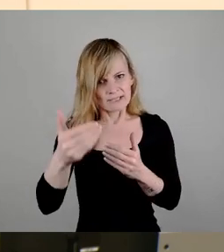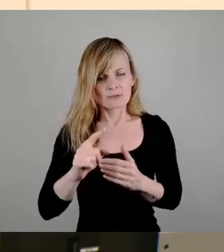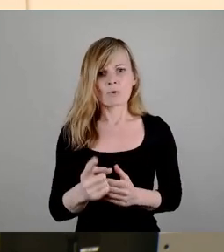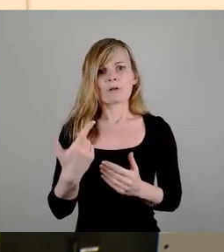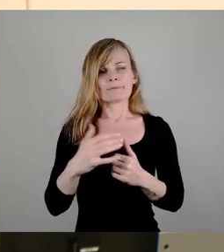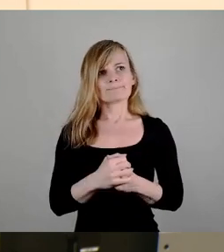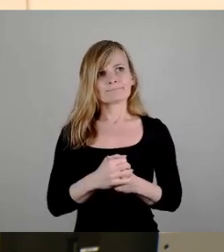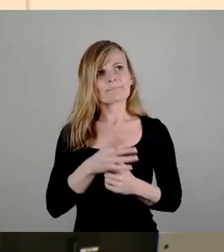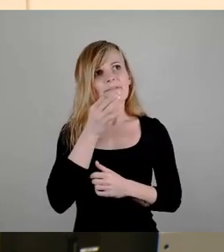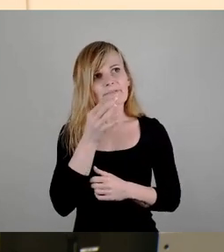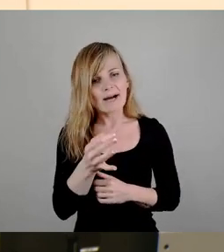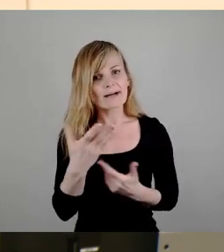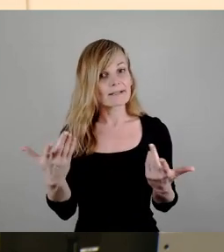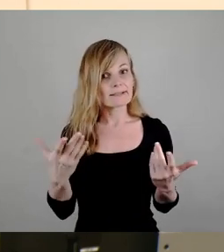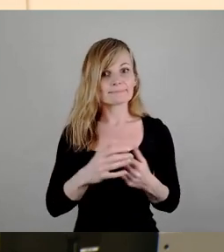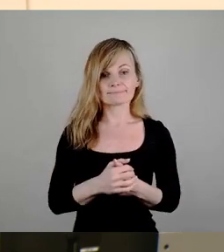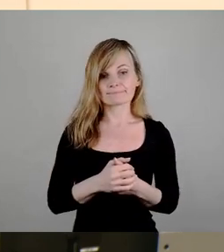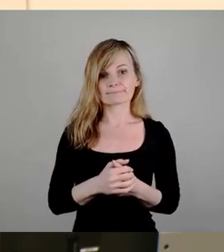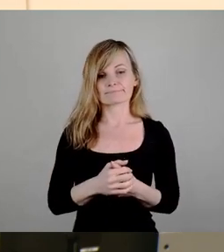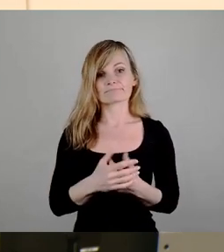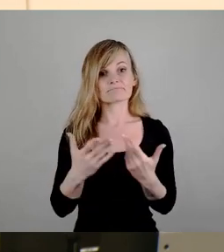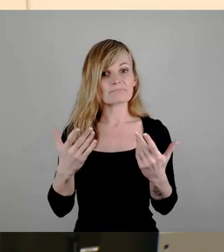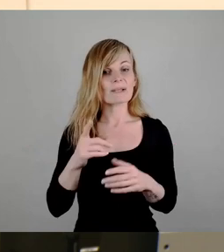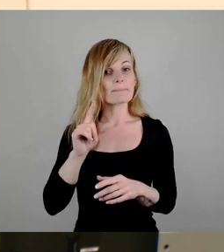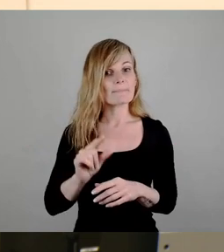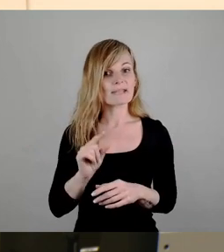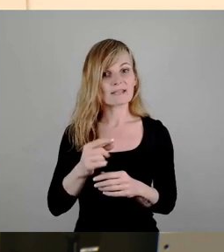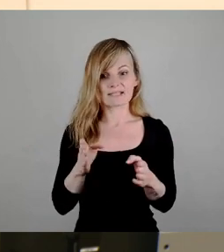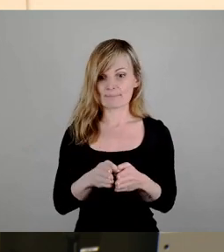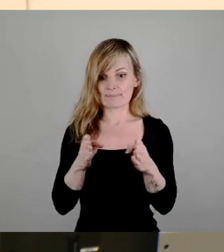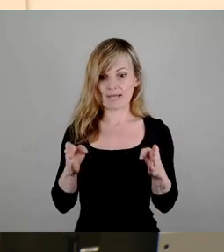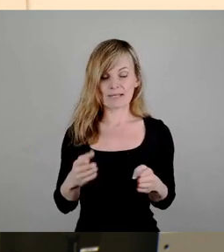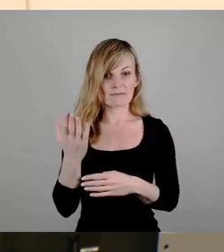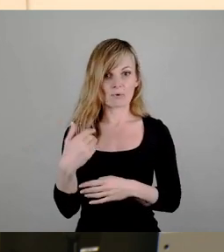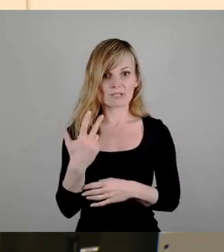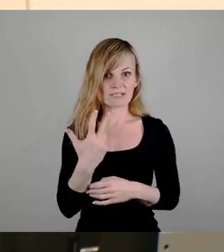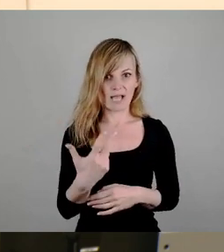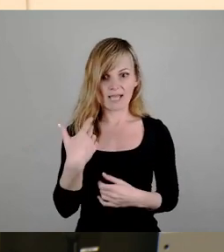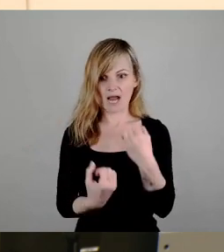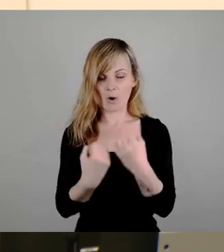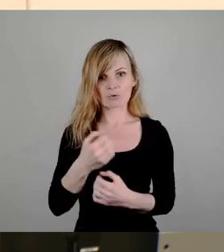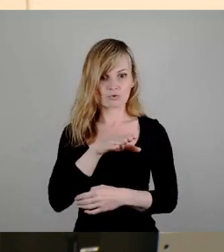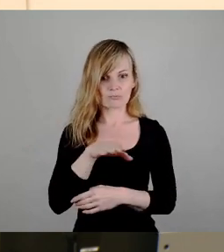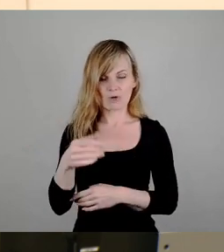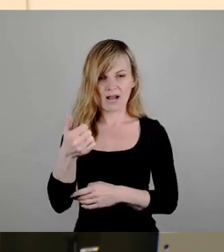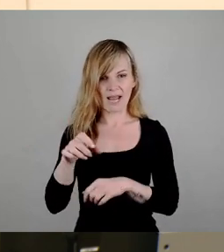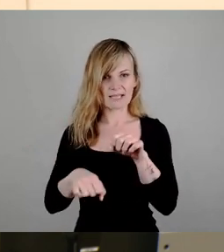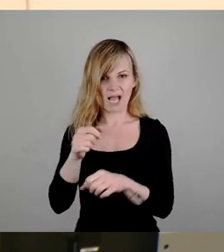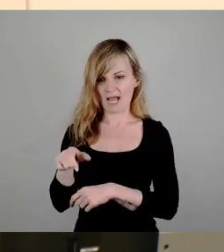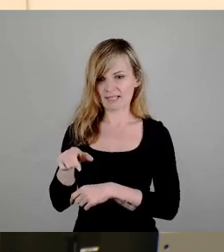Frage, ob aufaddierte Mindestbreiten von drei Autospuren und einem Radweg an